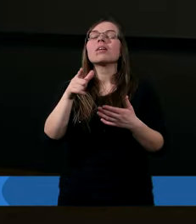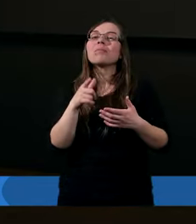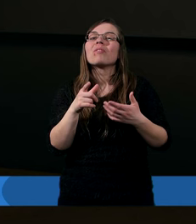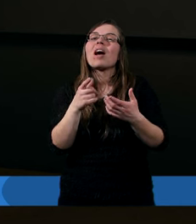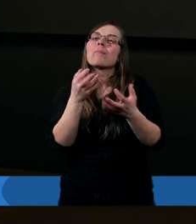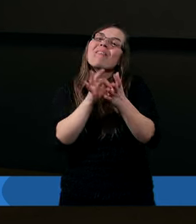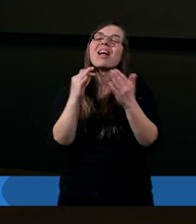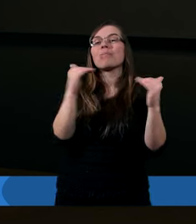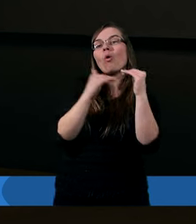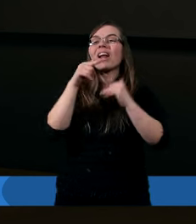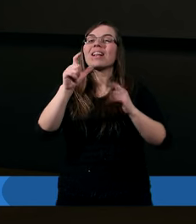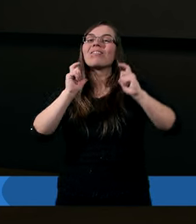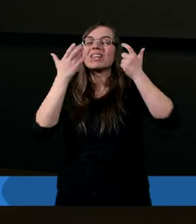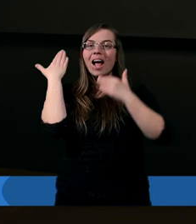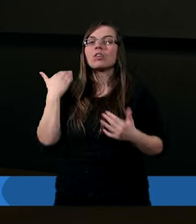wydarzeń?